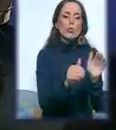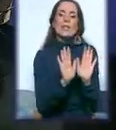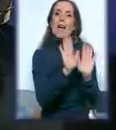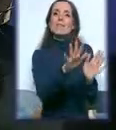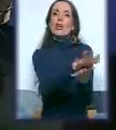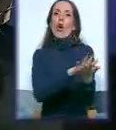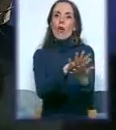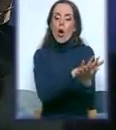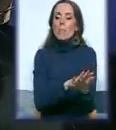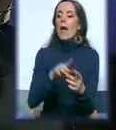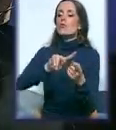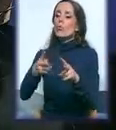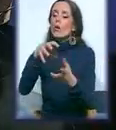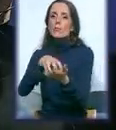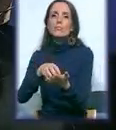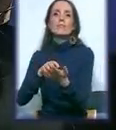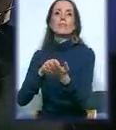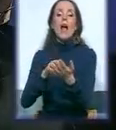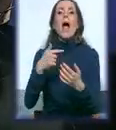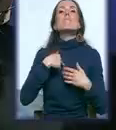bave. Mi više podržamo neke